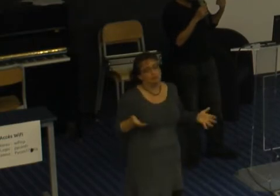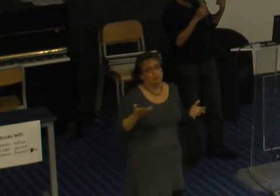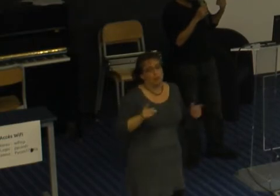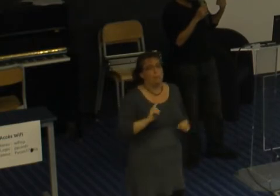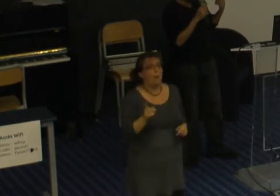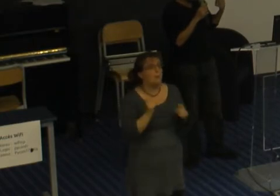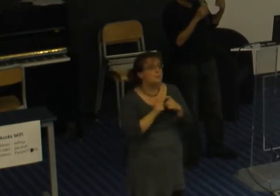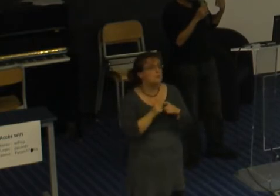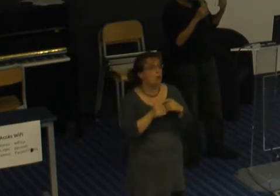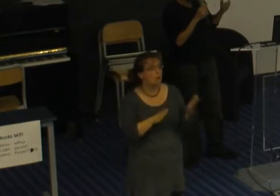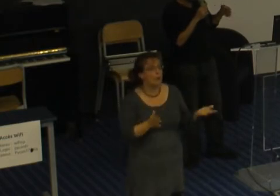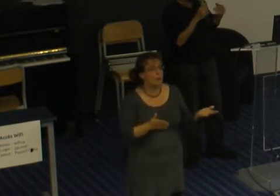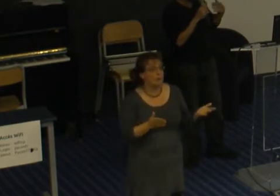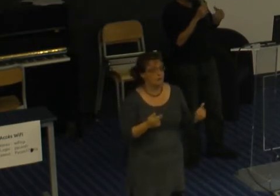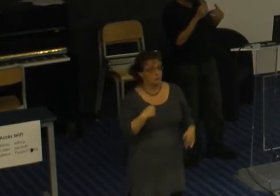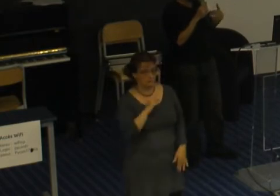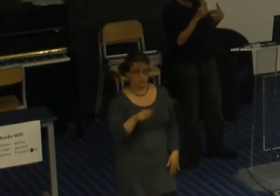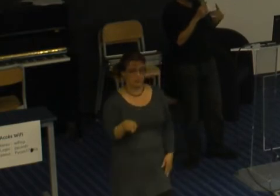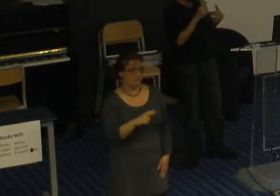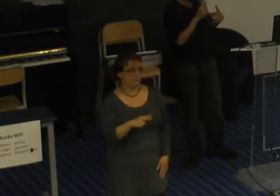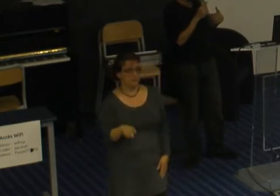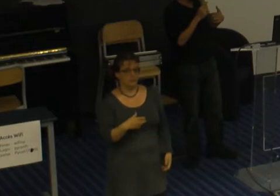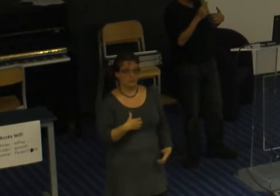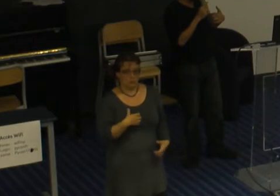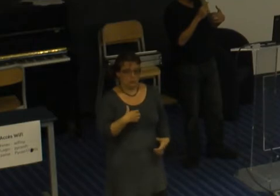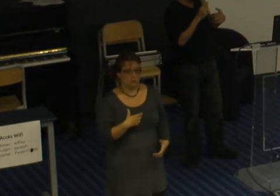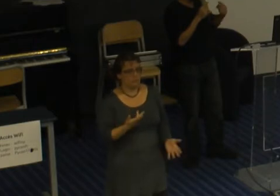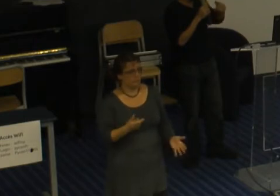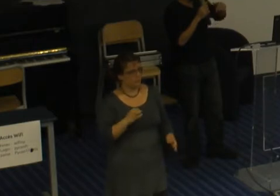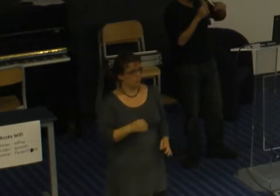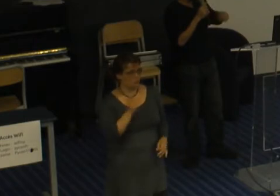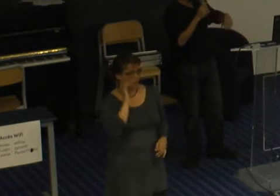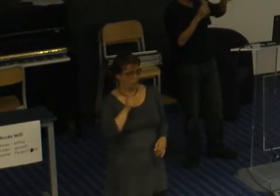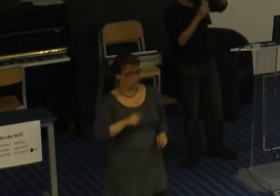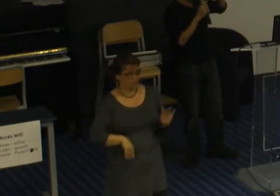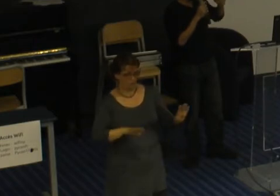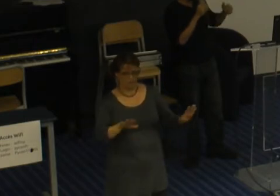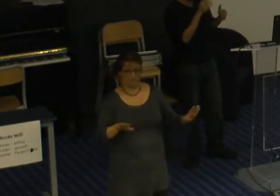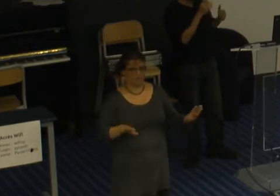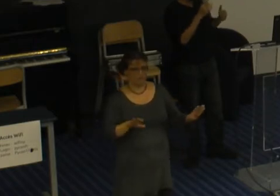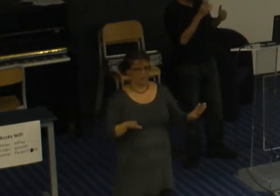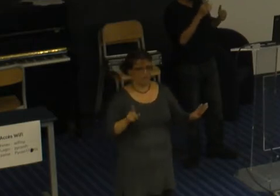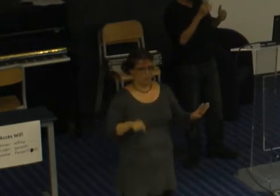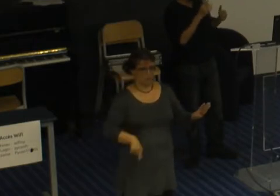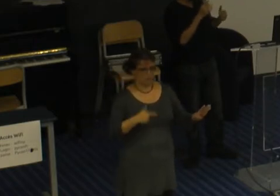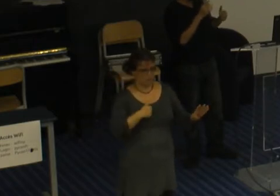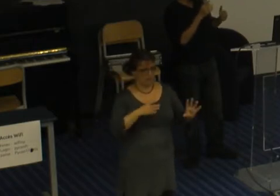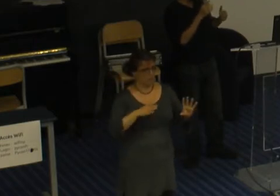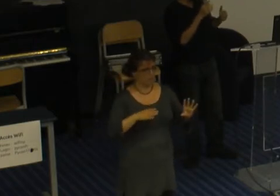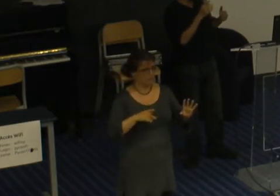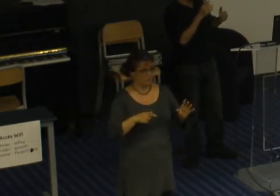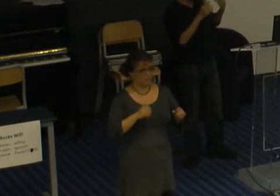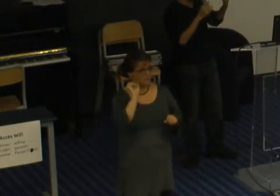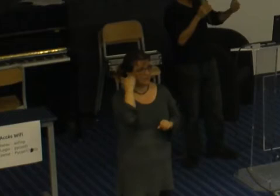méchante, mais moi, j'étais assez choqué de voir ça et au bout d'un moment, j'étais obligé de changer de place avec ma